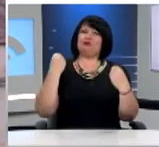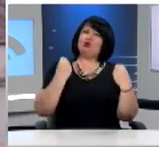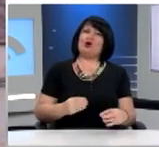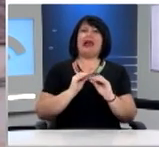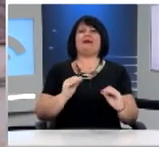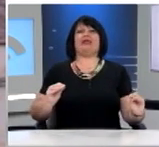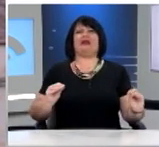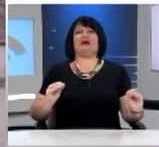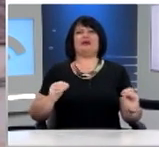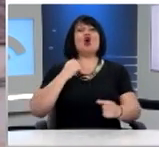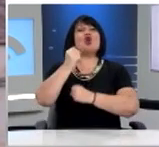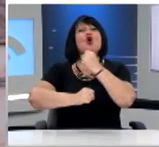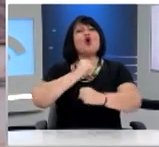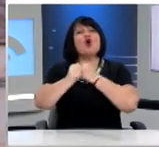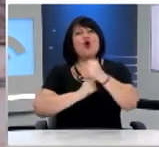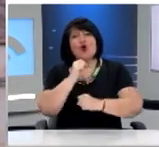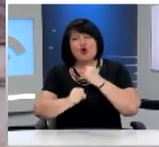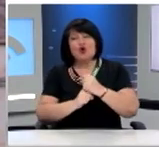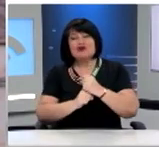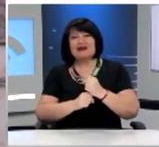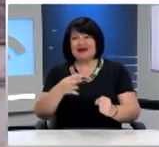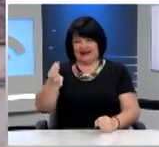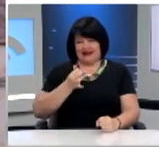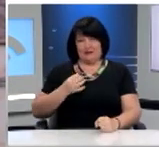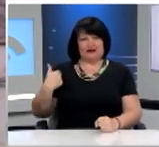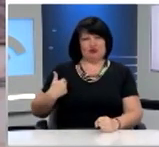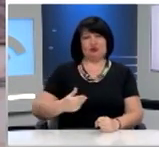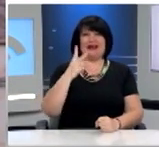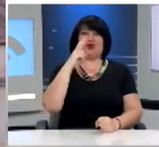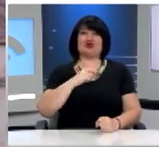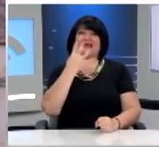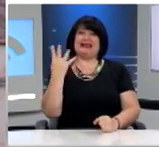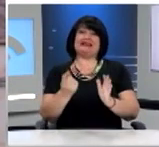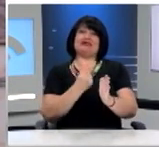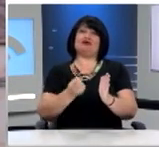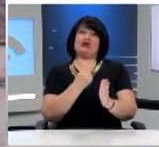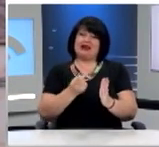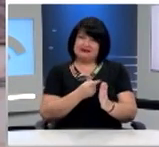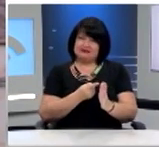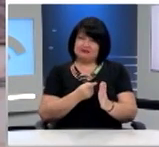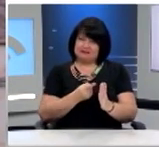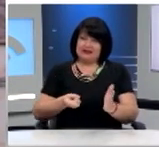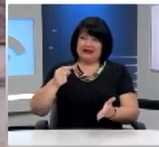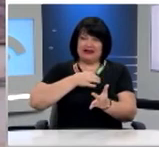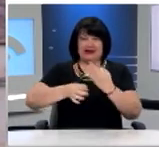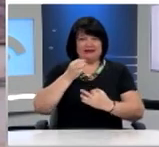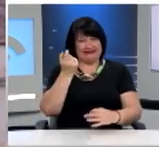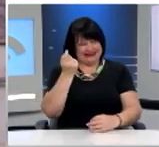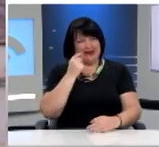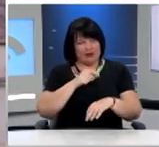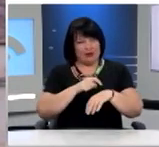λέτε τόσα χρόνια στις 24 συνόδους της Βολής των Εφήβων εισακούγονται, σε λίγο που